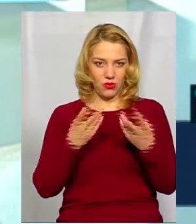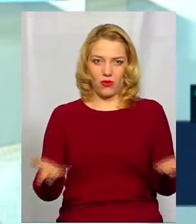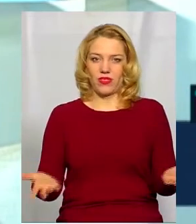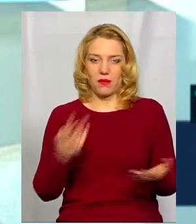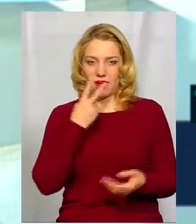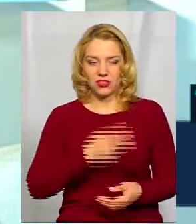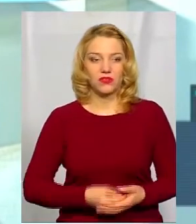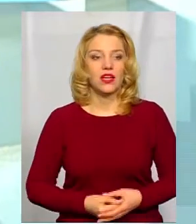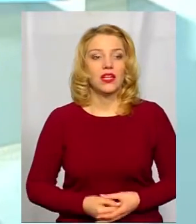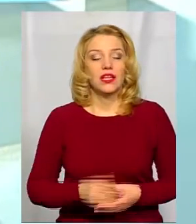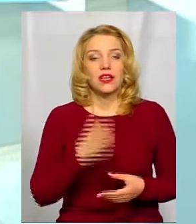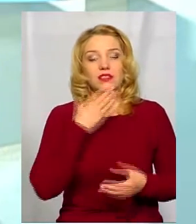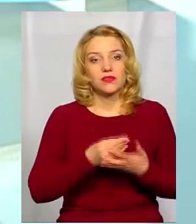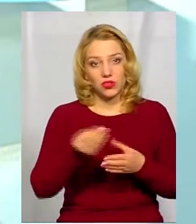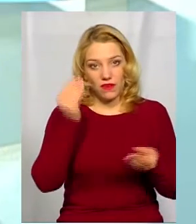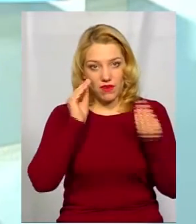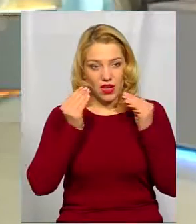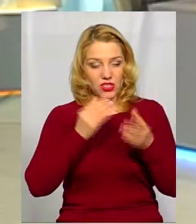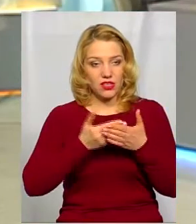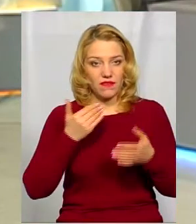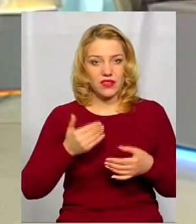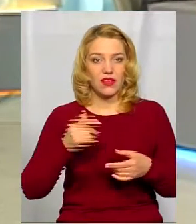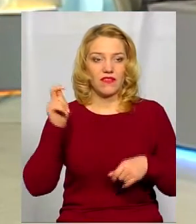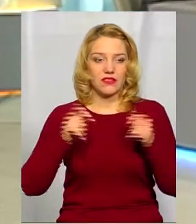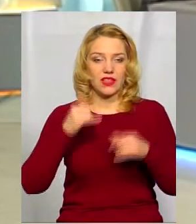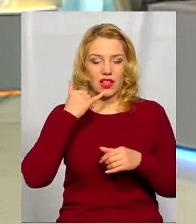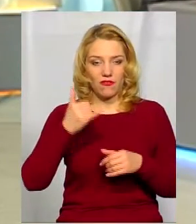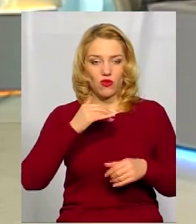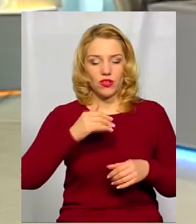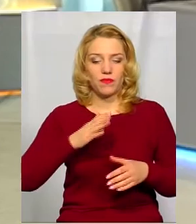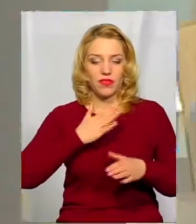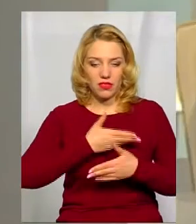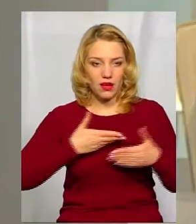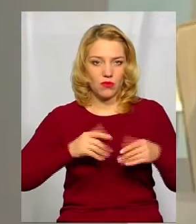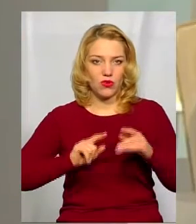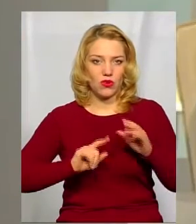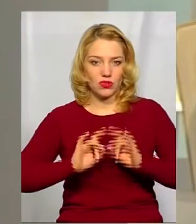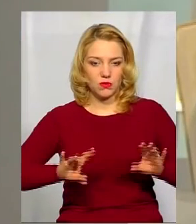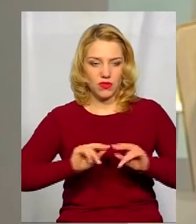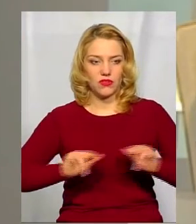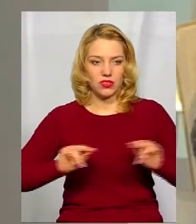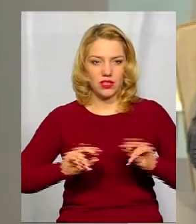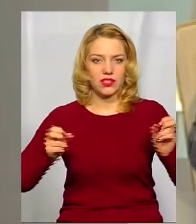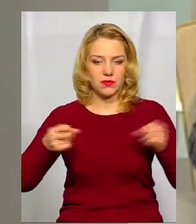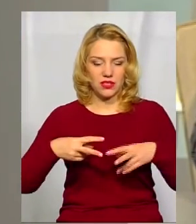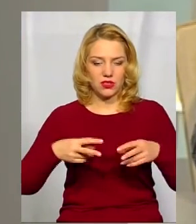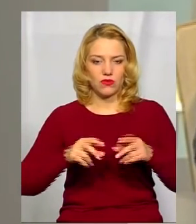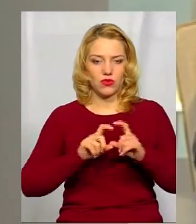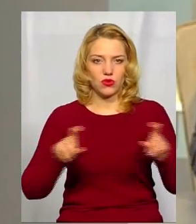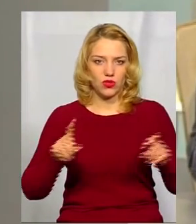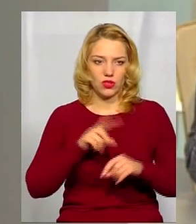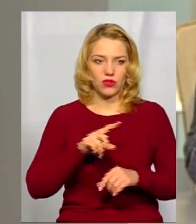Ви знаєте, про свої враження від фестивалю телефоном нам розповіла вчителька початкових класів спеціалізованої